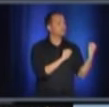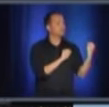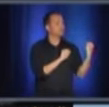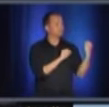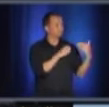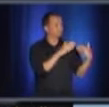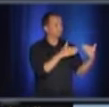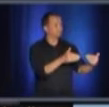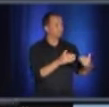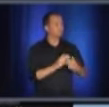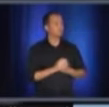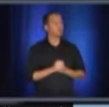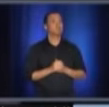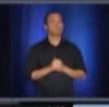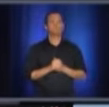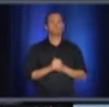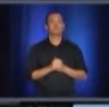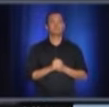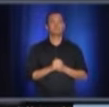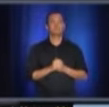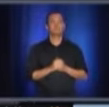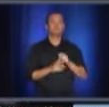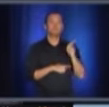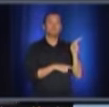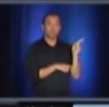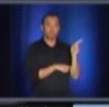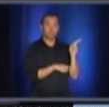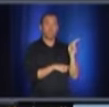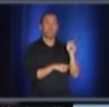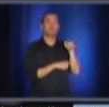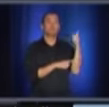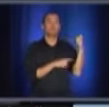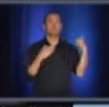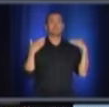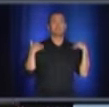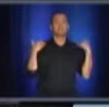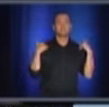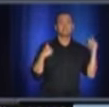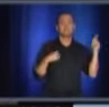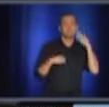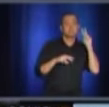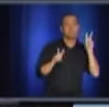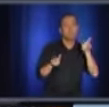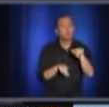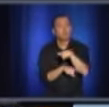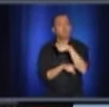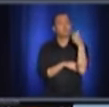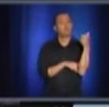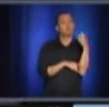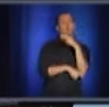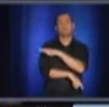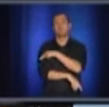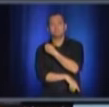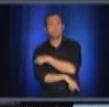Et au ministère, dans le service des infrastructures, nous étudions tous les hôpitaux